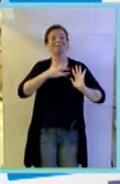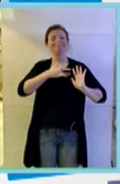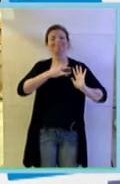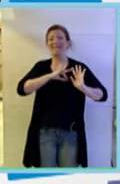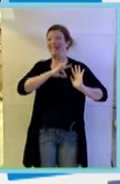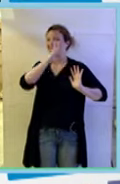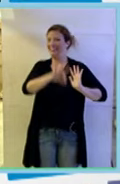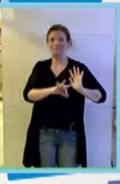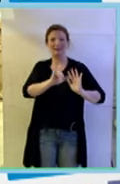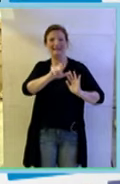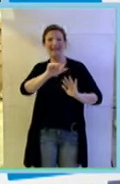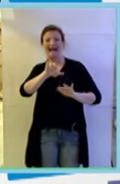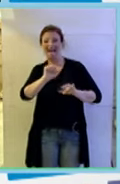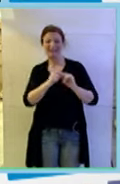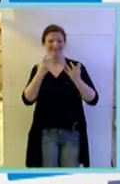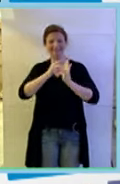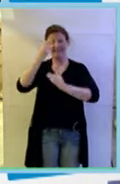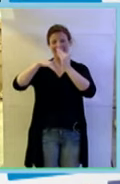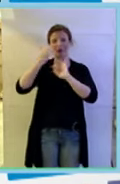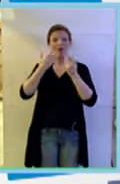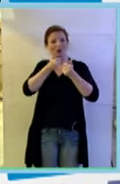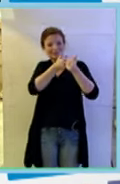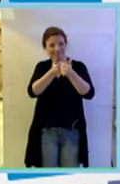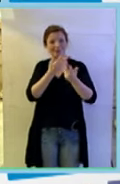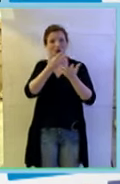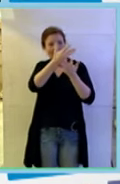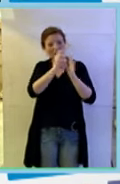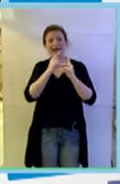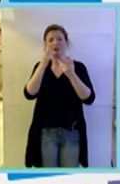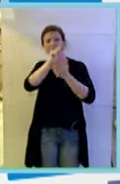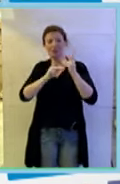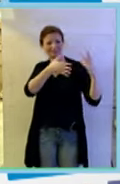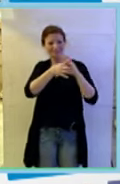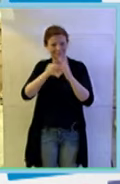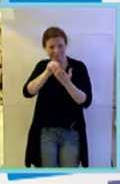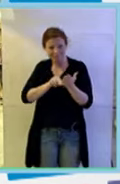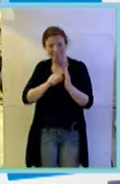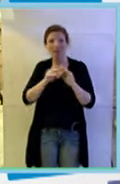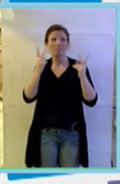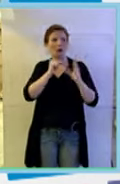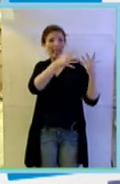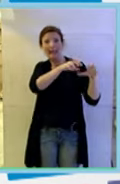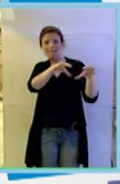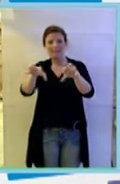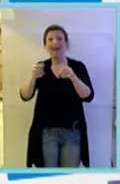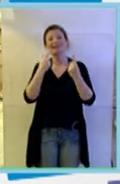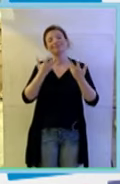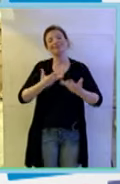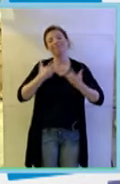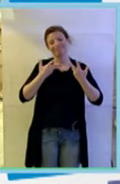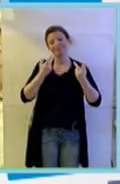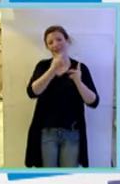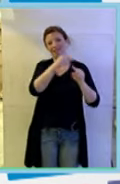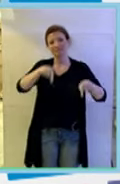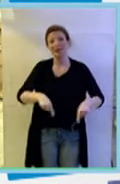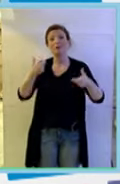seguita in tutte le sue avventure,'ho raccontata,'ho scritto di lei, sono felice che oggi sia venuta qui. Tanto presa da tanti altri impegni, perché purtroppo, ve lo posso dire,